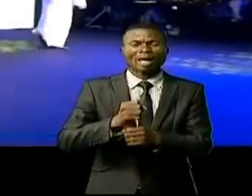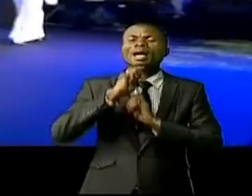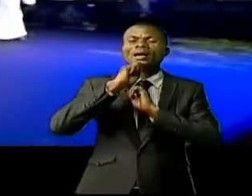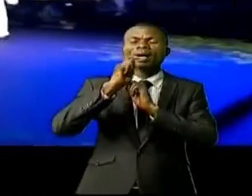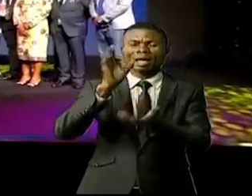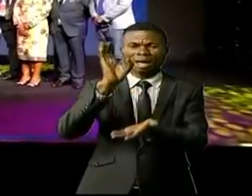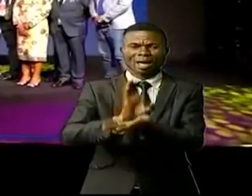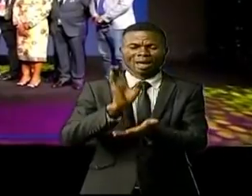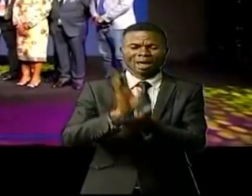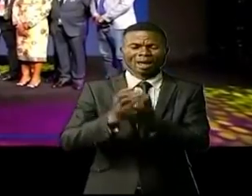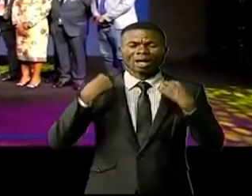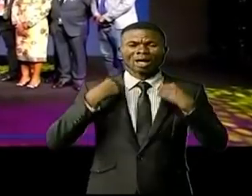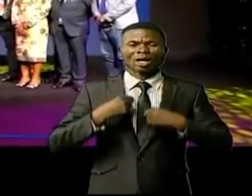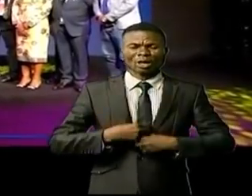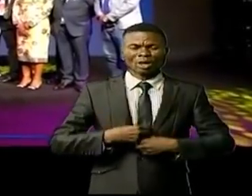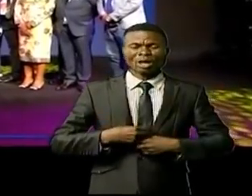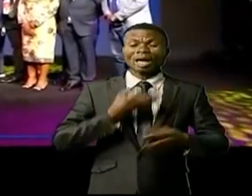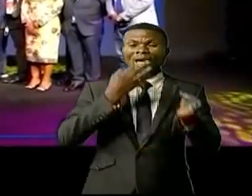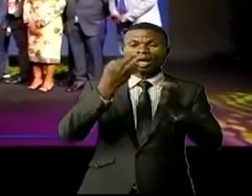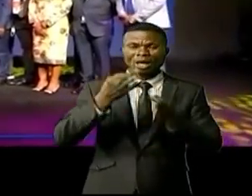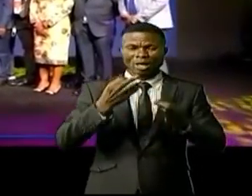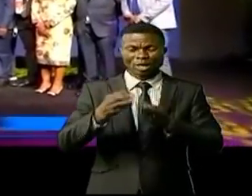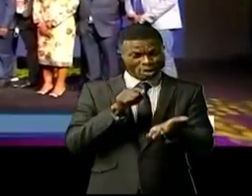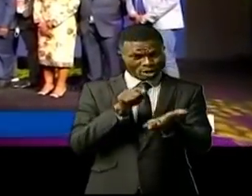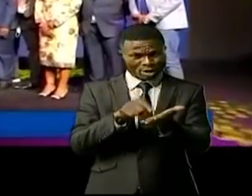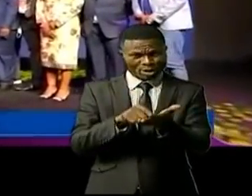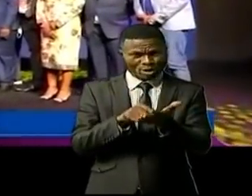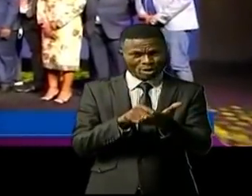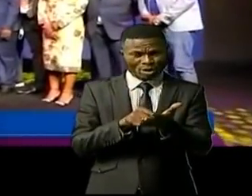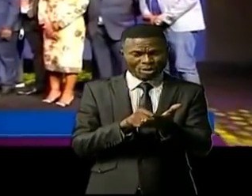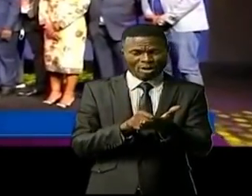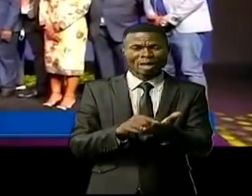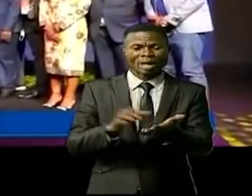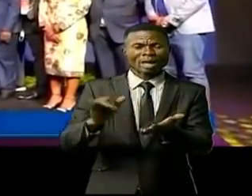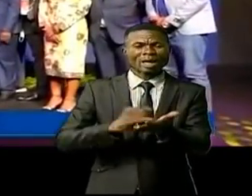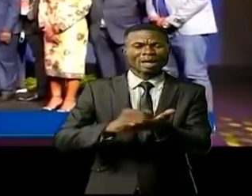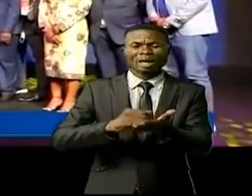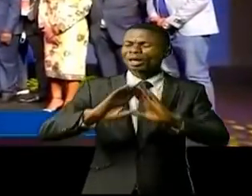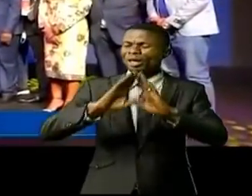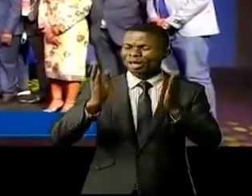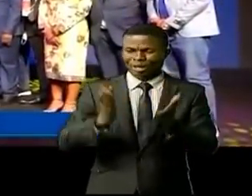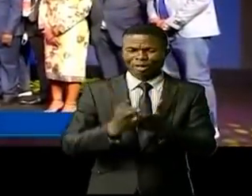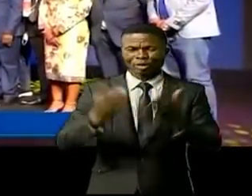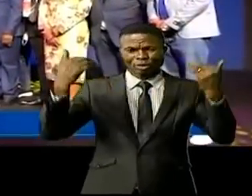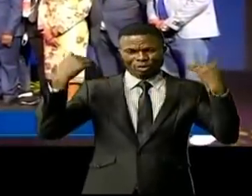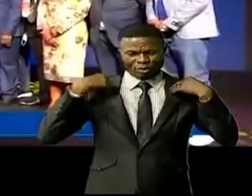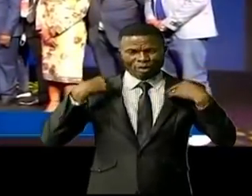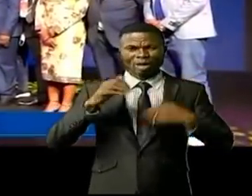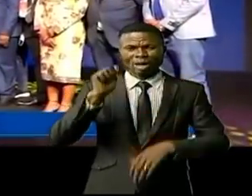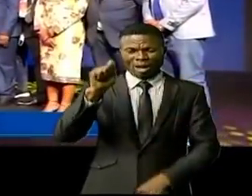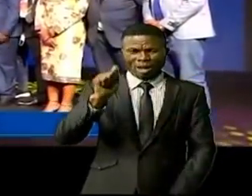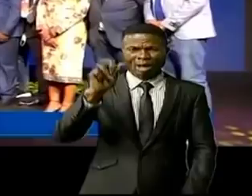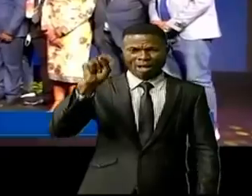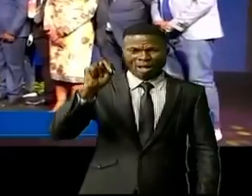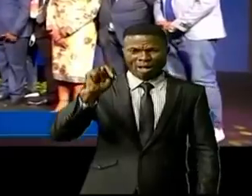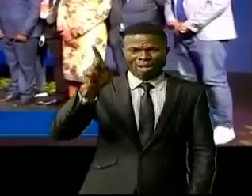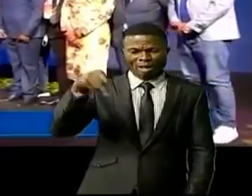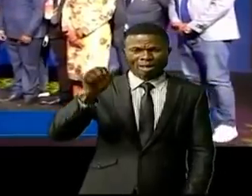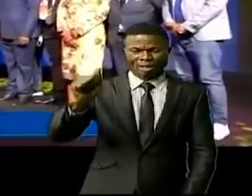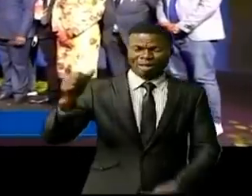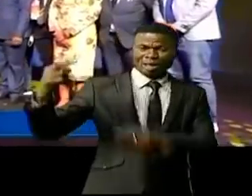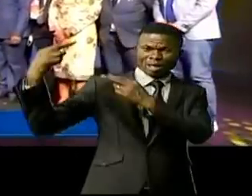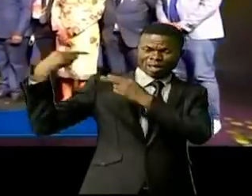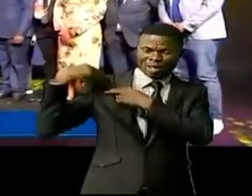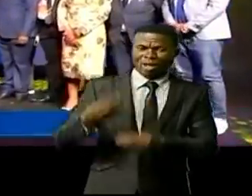la soirée des galas, a précisé que celui-ci porte les empreintes de tous les cadres et agents de l'ANAPI et les responsabilise